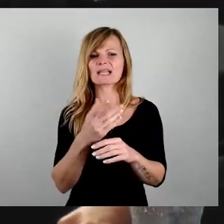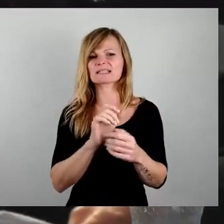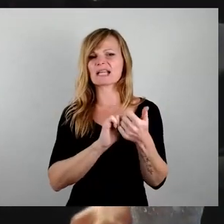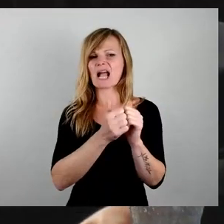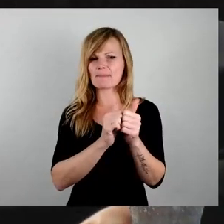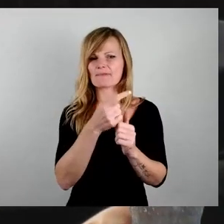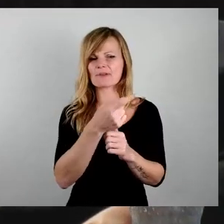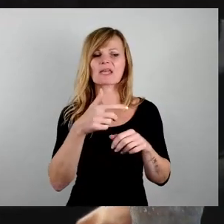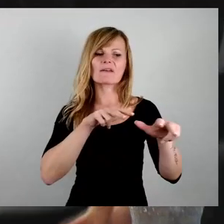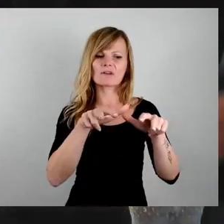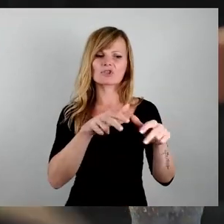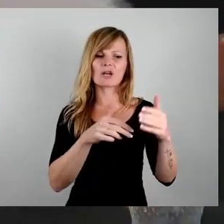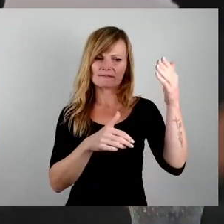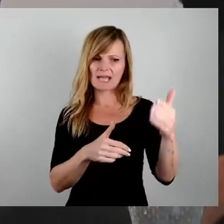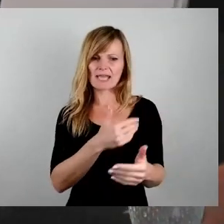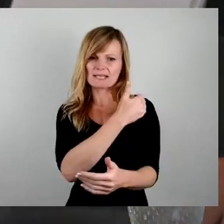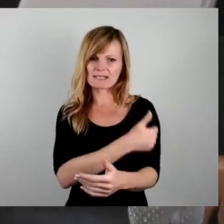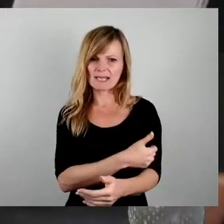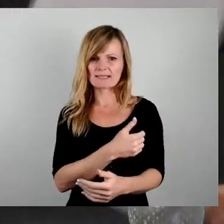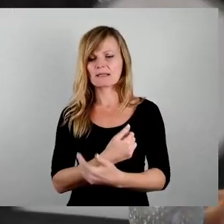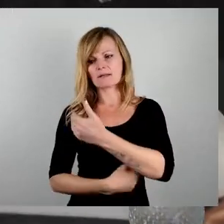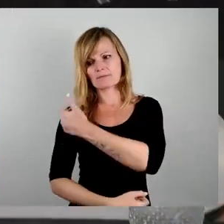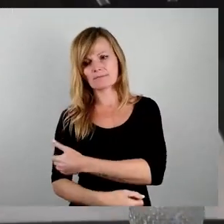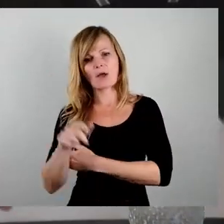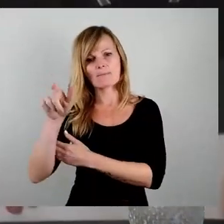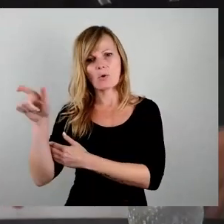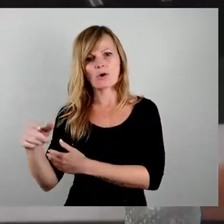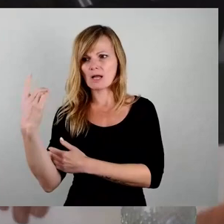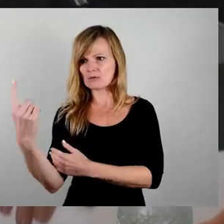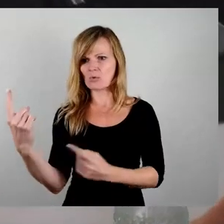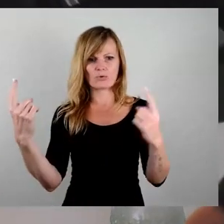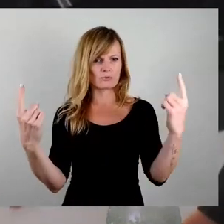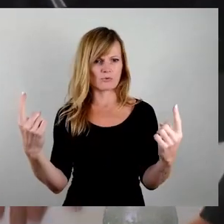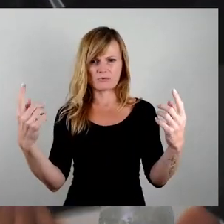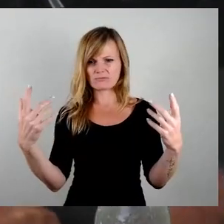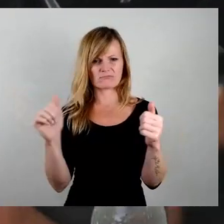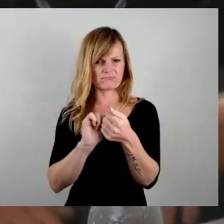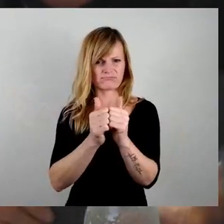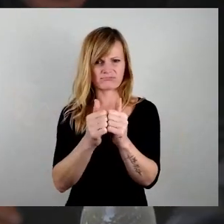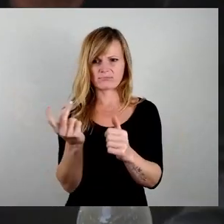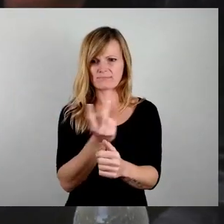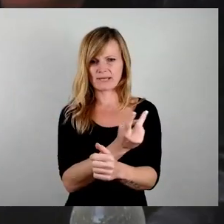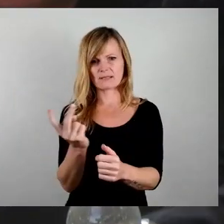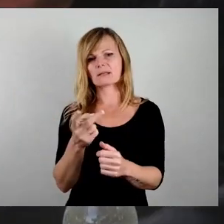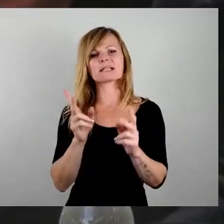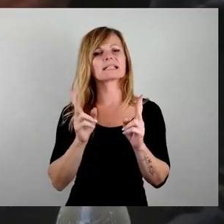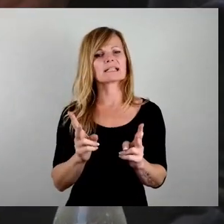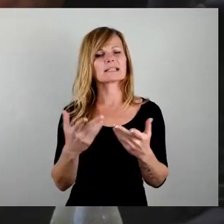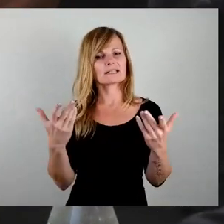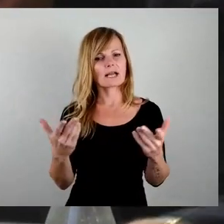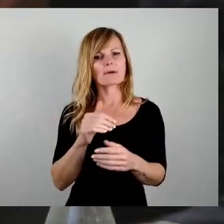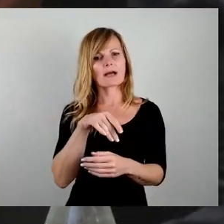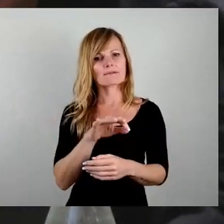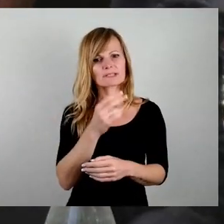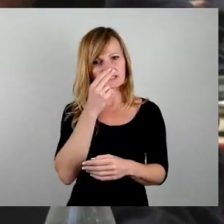auf der einen Seite gegenüber dem Bürger auf der anderen Seite. Richtig ist es aber aus unserer Sicht von der AfD, geht es der Wirtschaft gut,